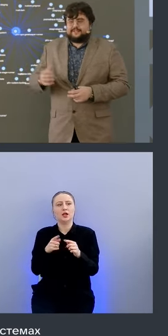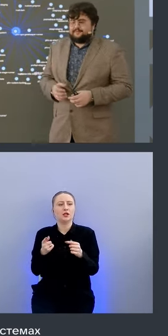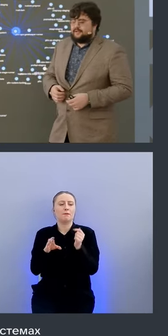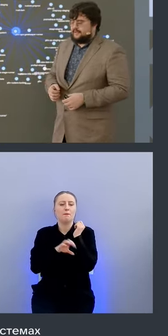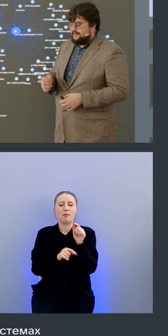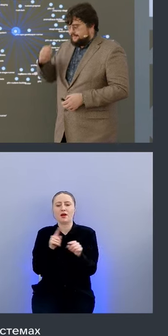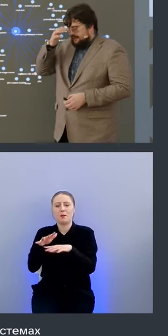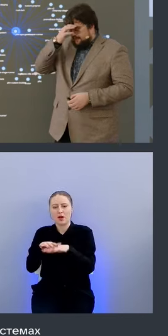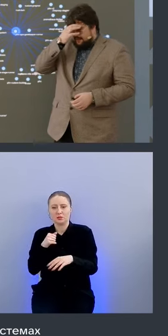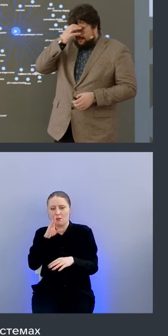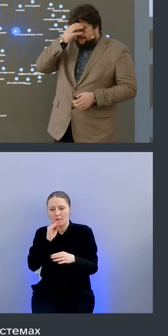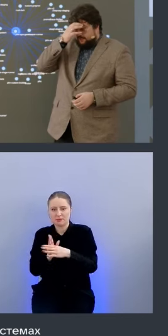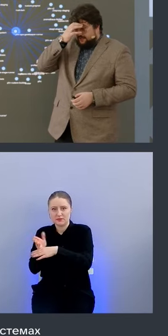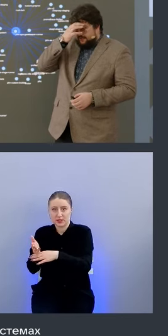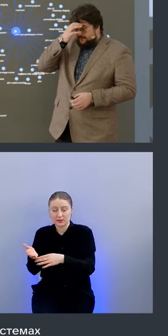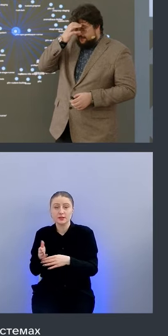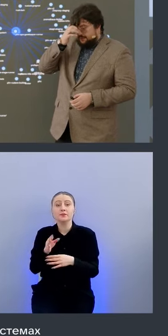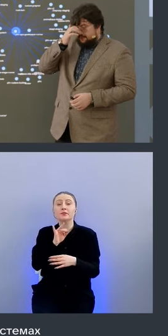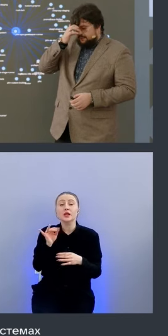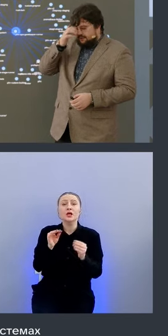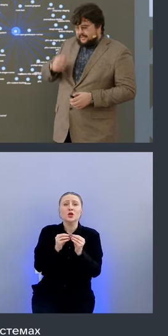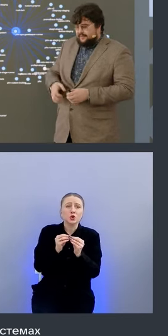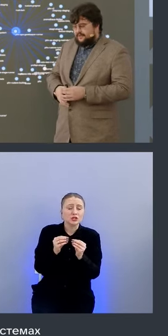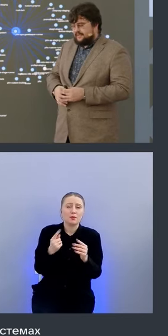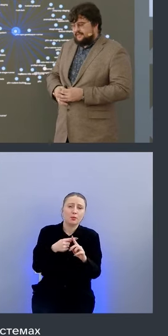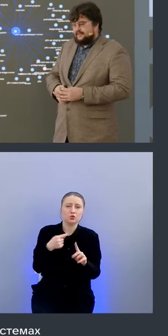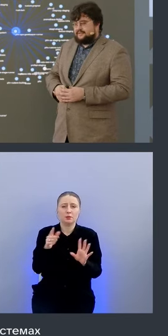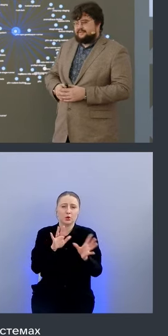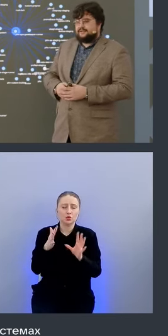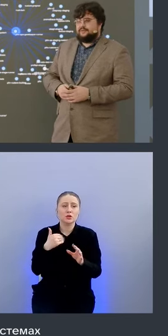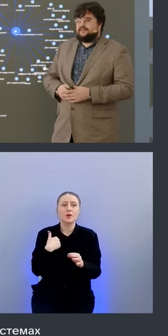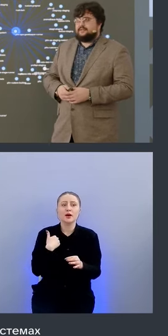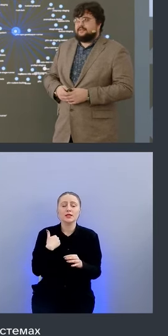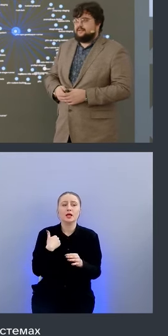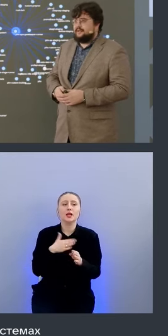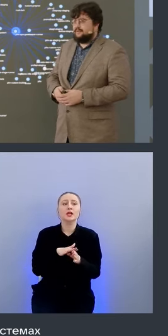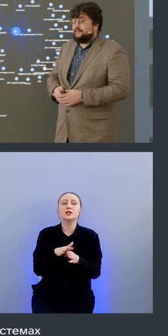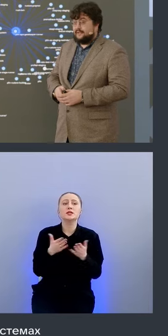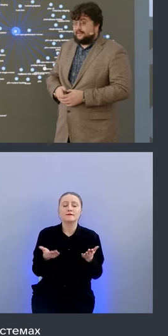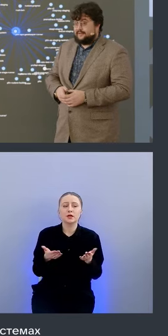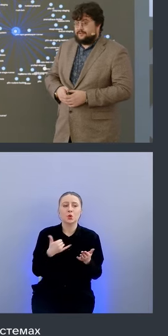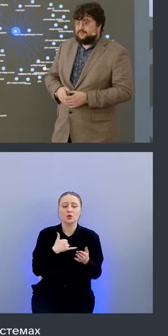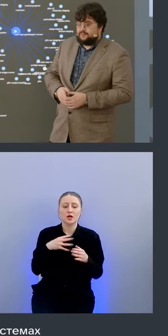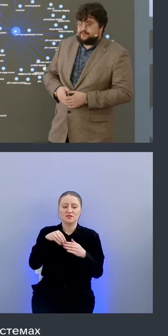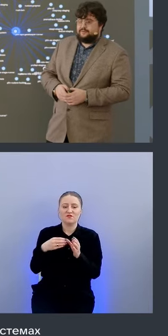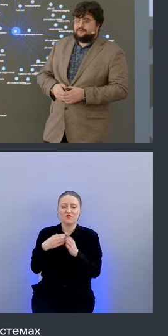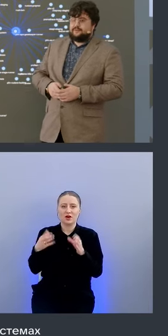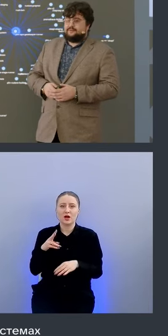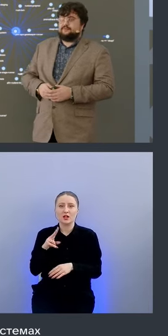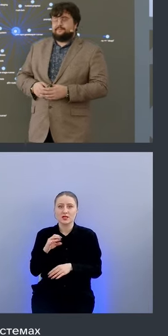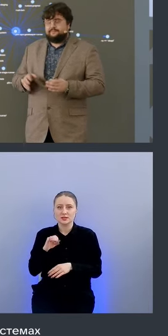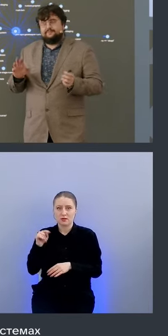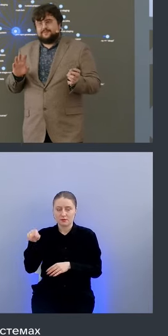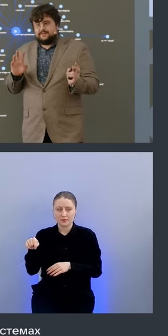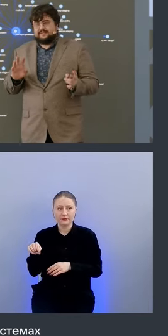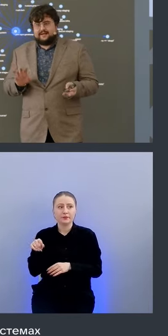к базе могли ходить то же самое плюс минус то же самое мы хотели реализовать у нас в кластере чтобы условного